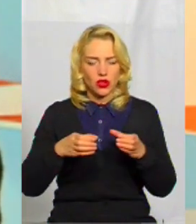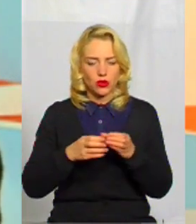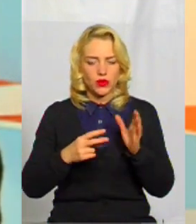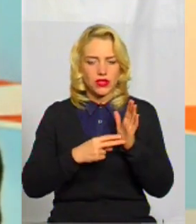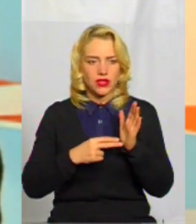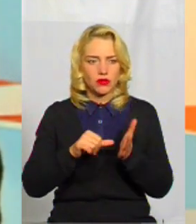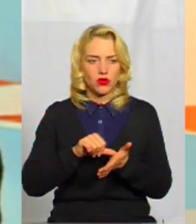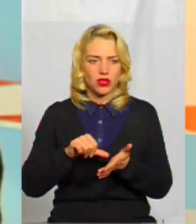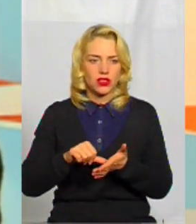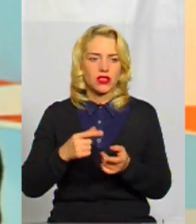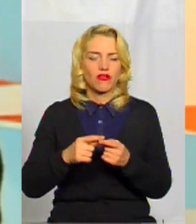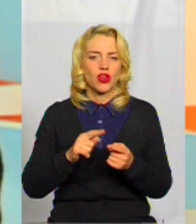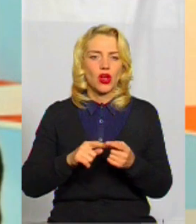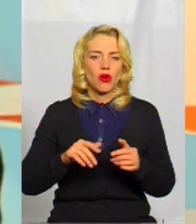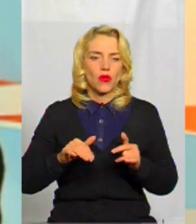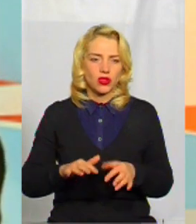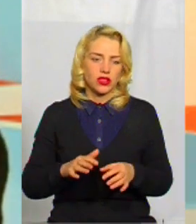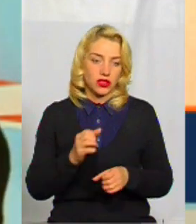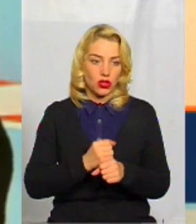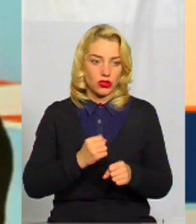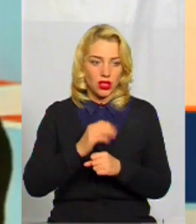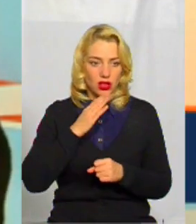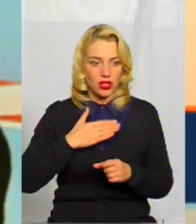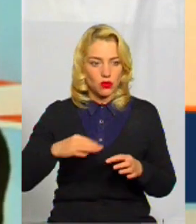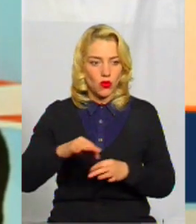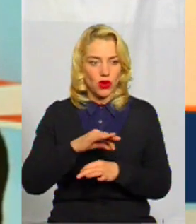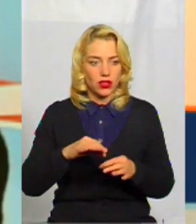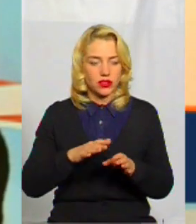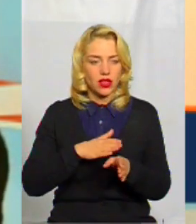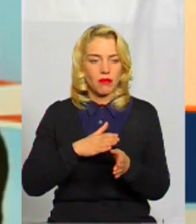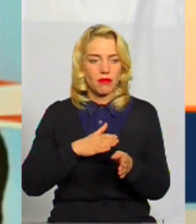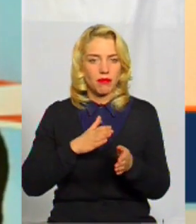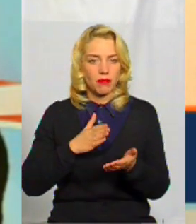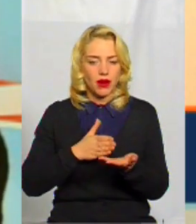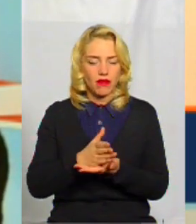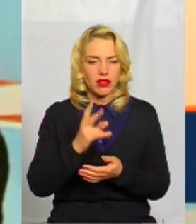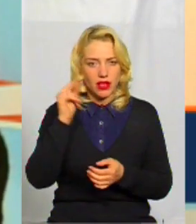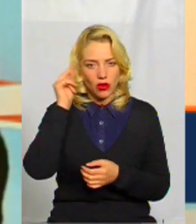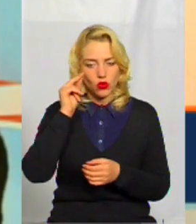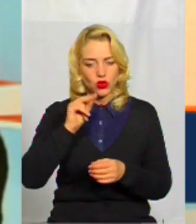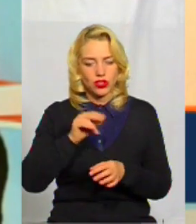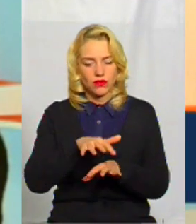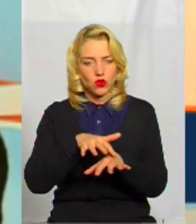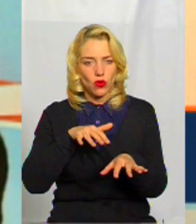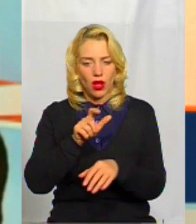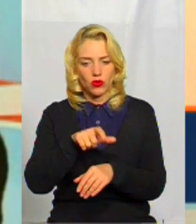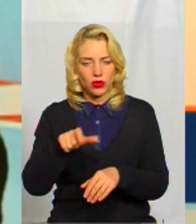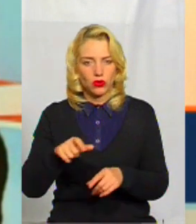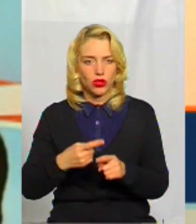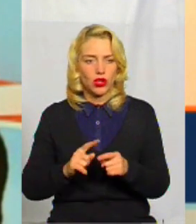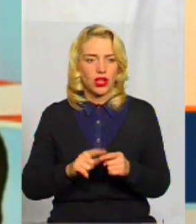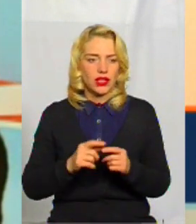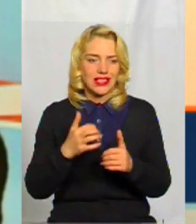учасників, в процесі розробки. І наш проєкт направлений на учніську аудиторію, на учнів